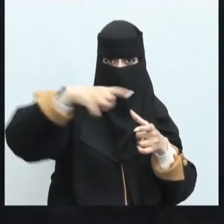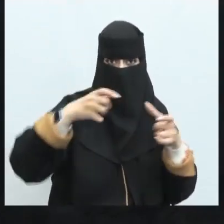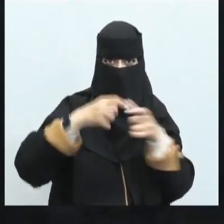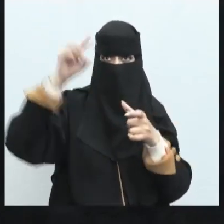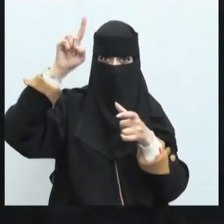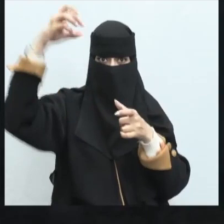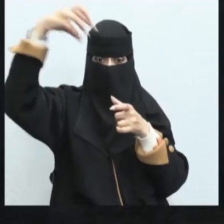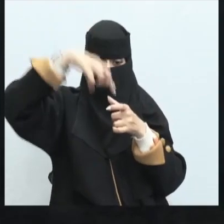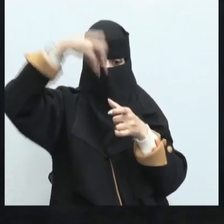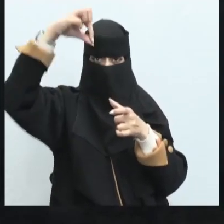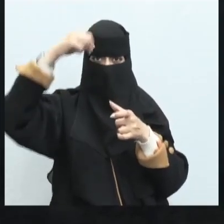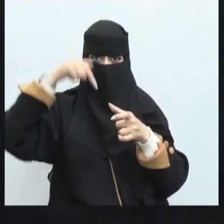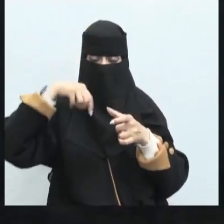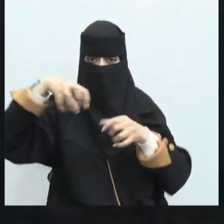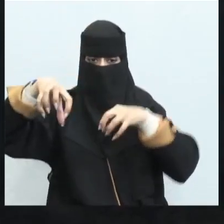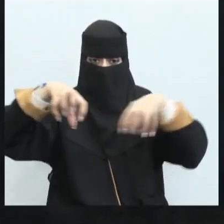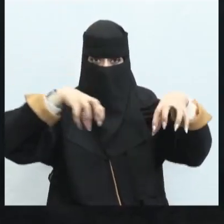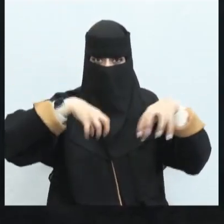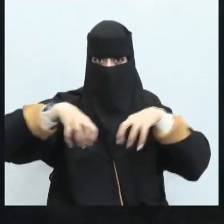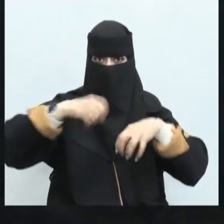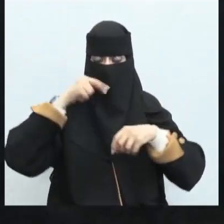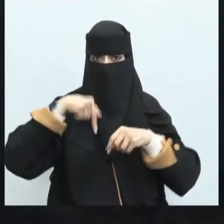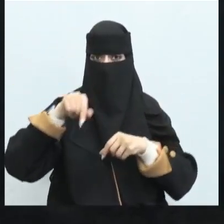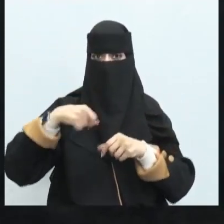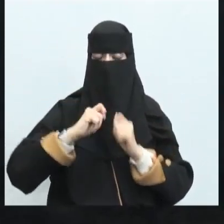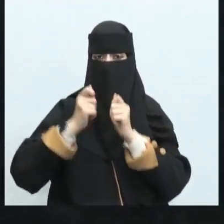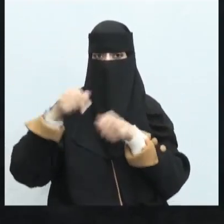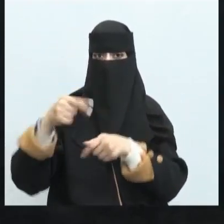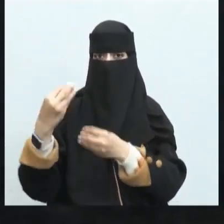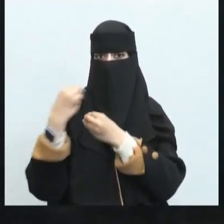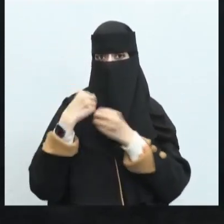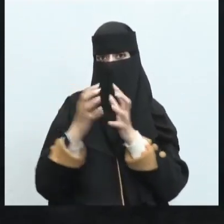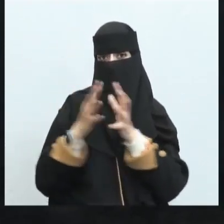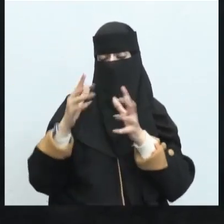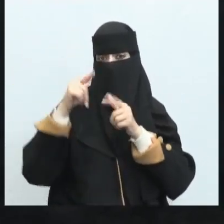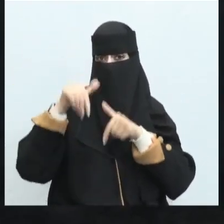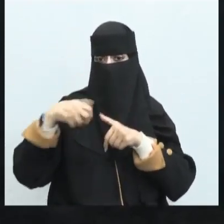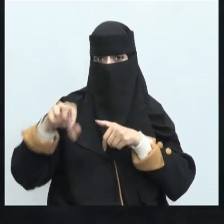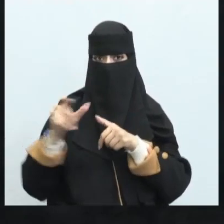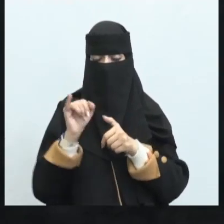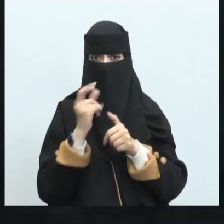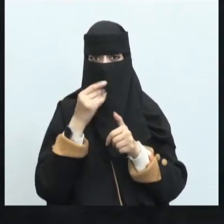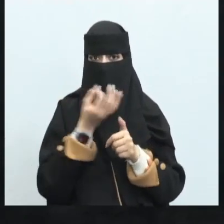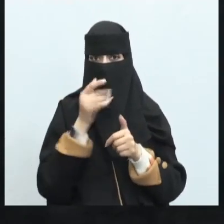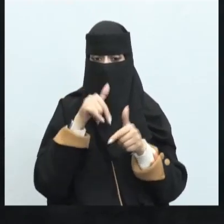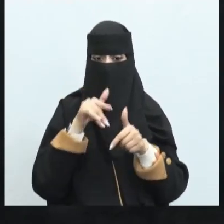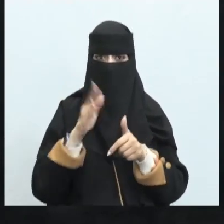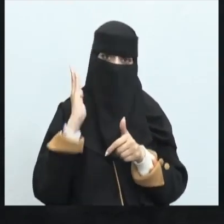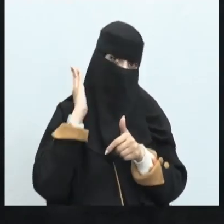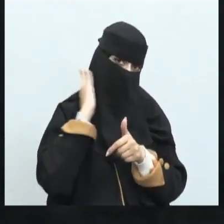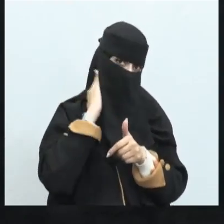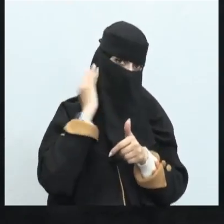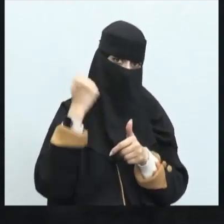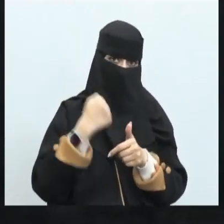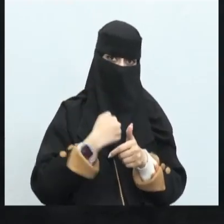اختارنا الله وكأن الله هو الذي قسم تلك الأرزاق وجعل لنا الحظ الأكبر أو القسم الأكبر نحن قالوا إذا الأمانة قسمت في